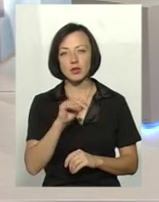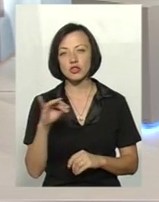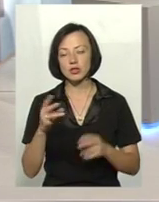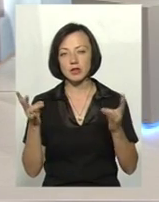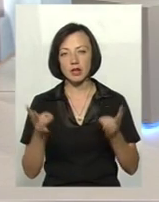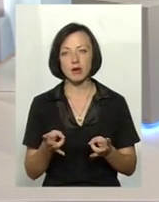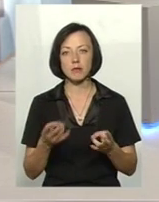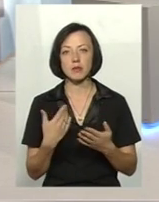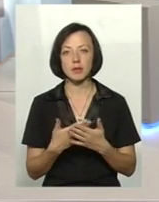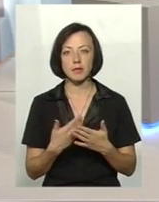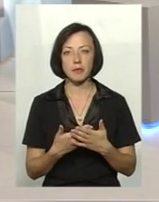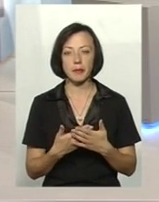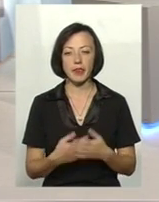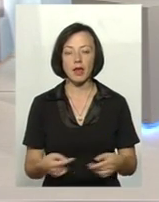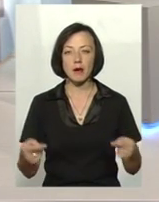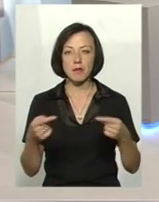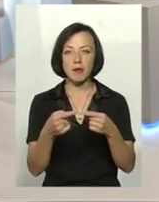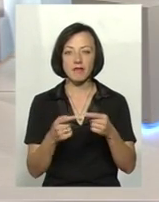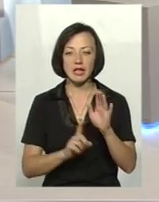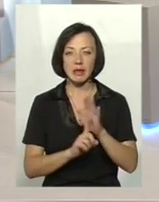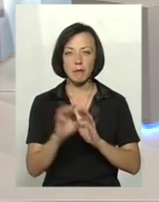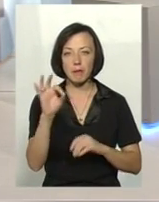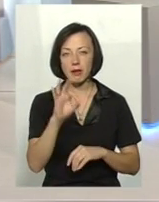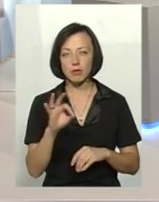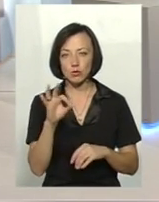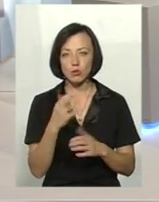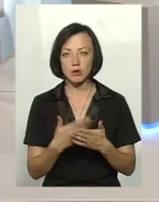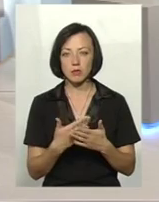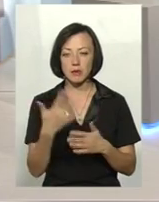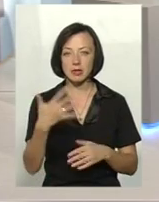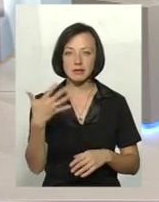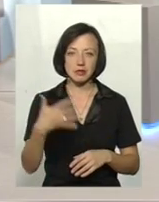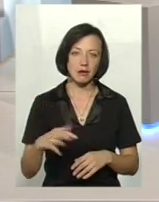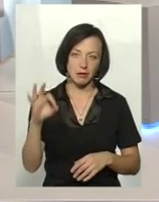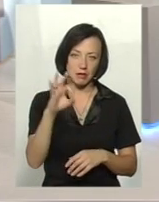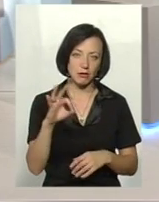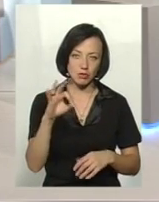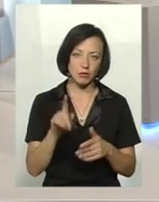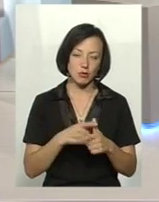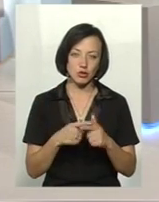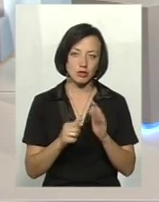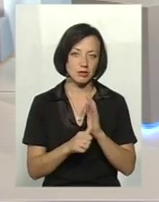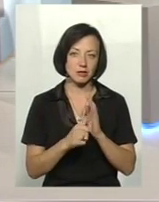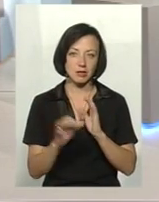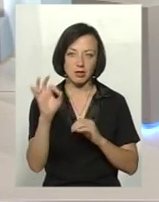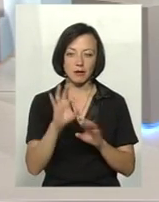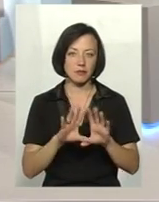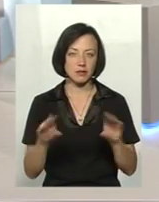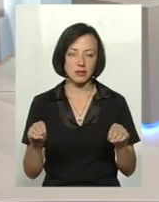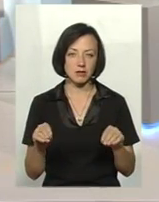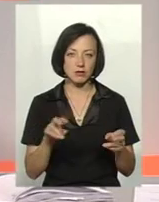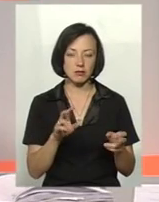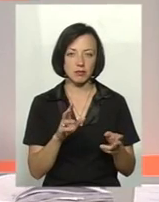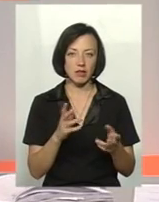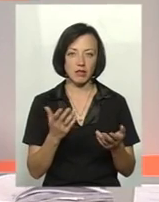скажімо, там, певна температура для того, там, 50 градусів, там, чи 60, він вже все, він не виживає.